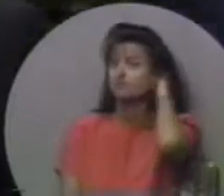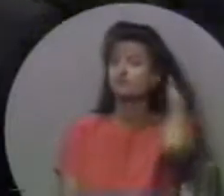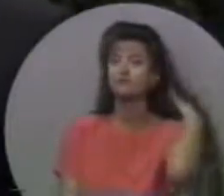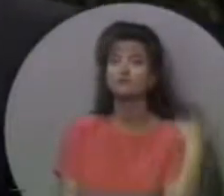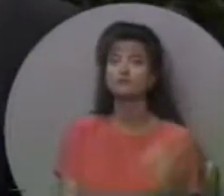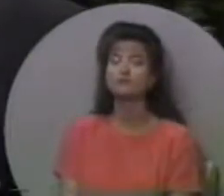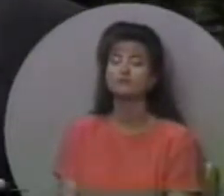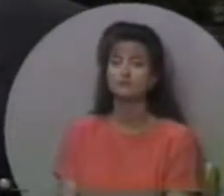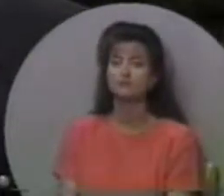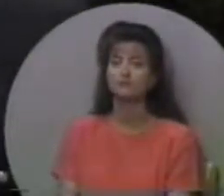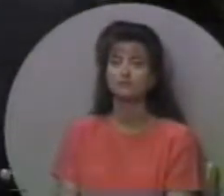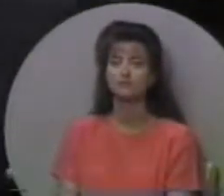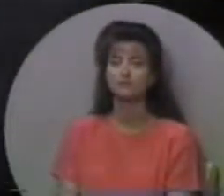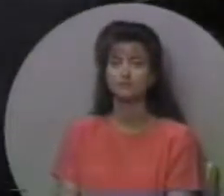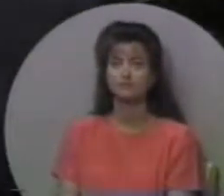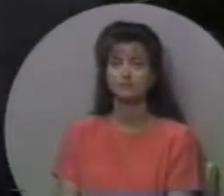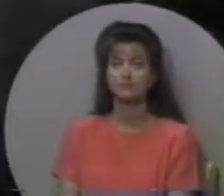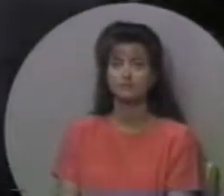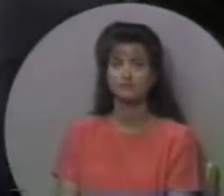запитаю вас,